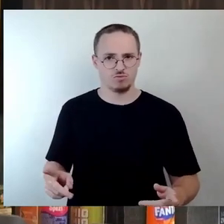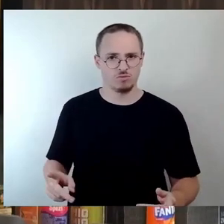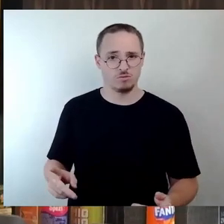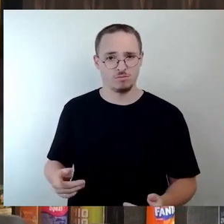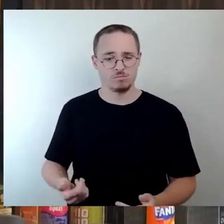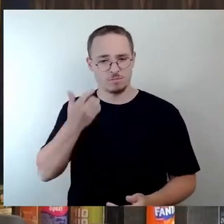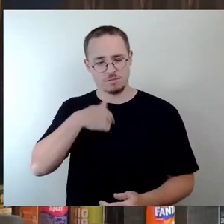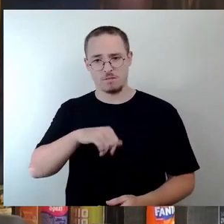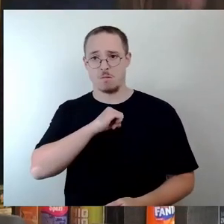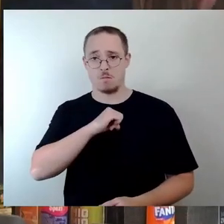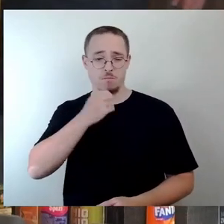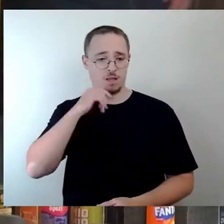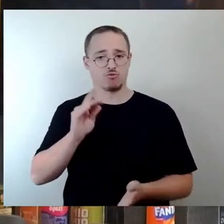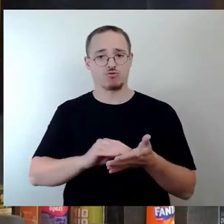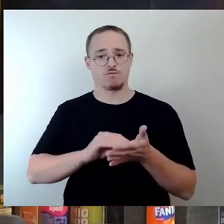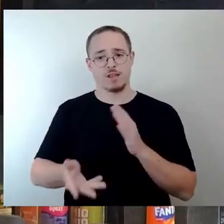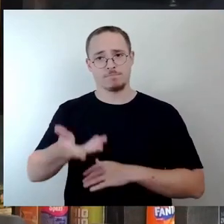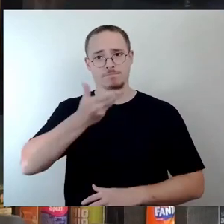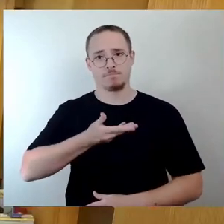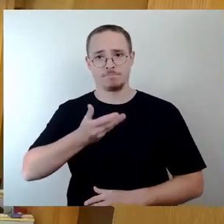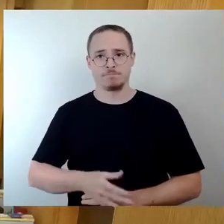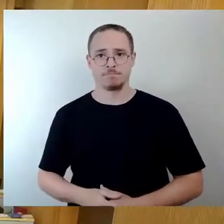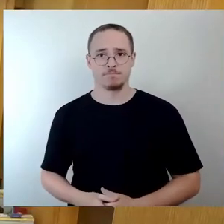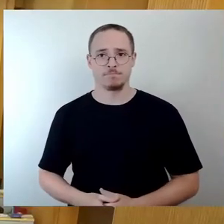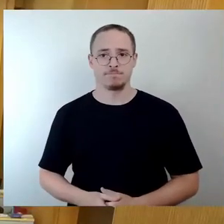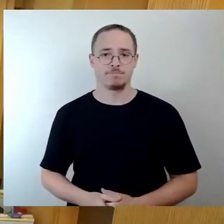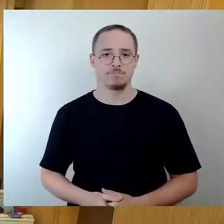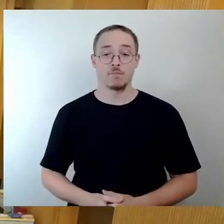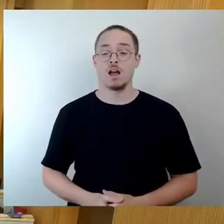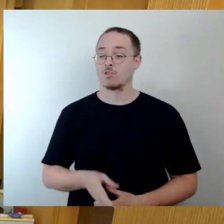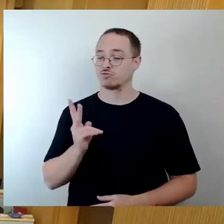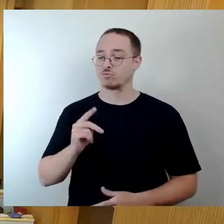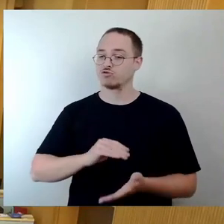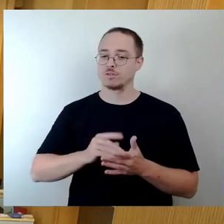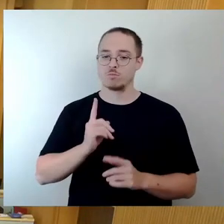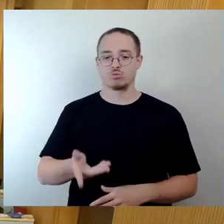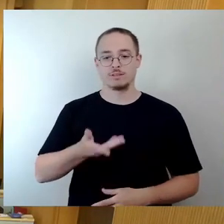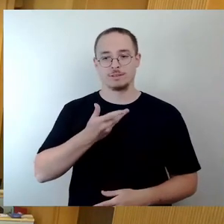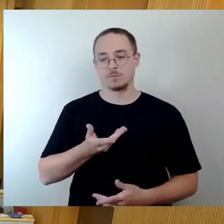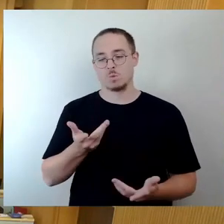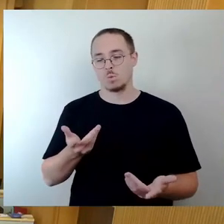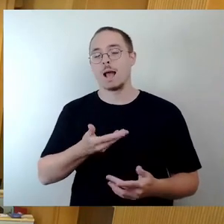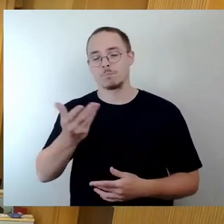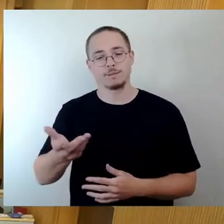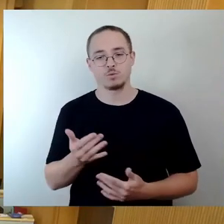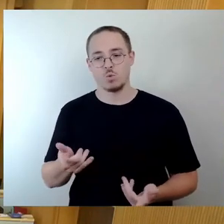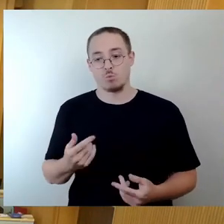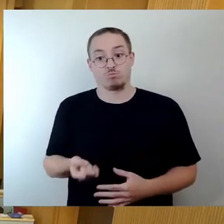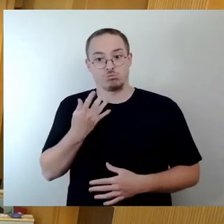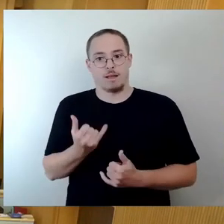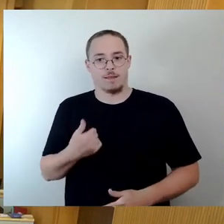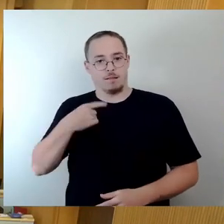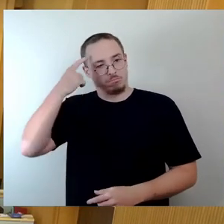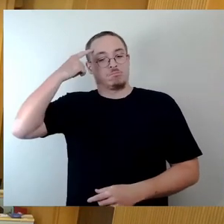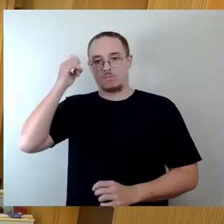schriftlich nachreichen, wenn das jetzt nicht spontan möglich ist? naja, spontan kann ich es nicht sagen, alles kriegt er geliefert. Okay, und dann schließen wir die Fragerunde